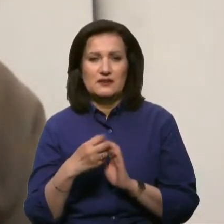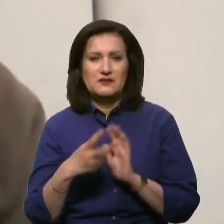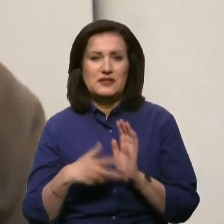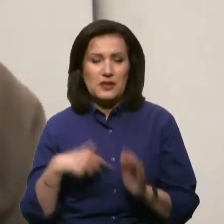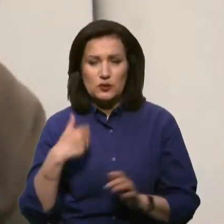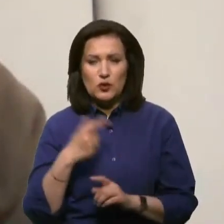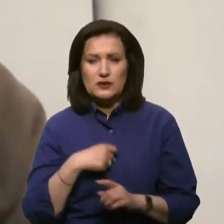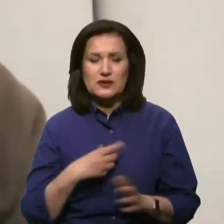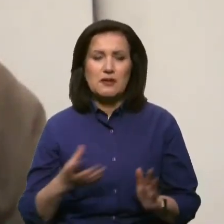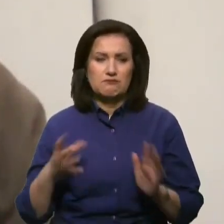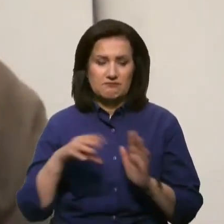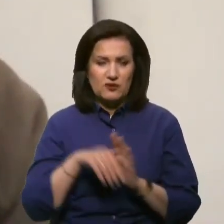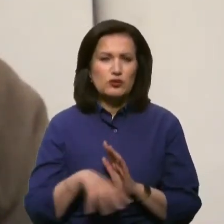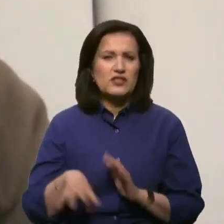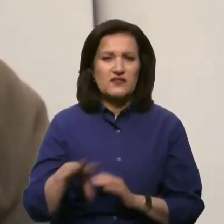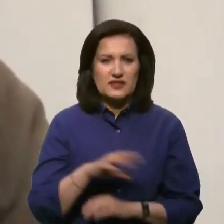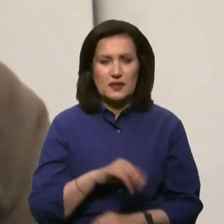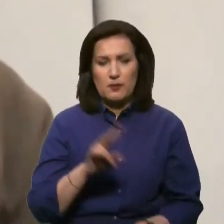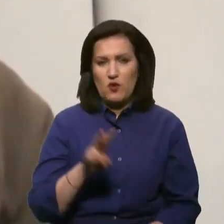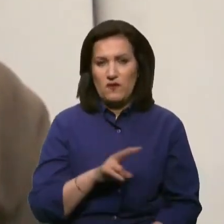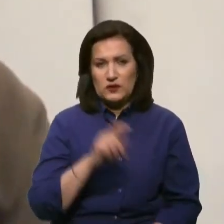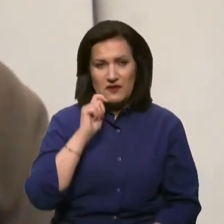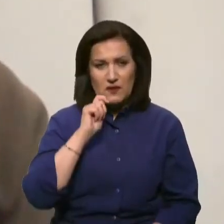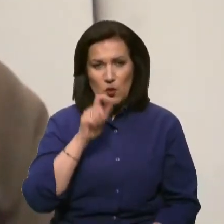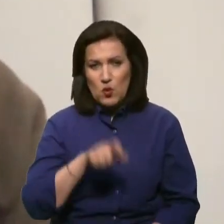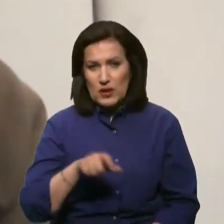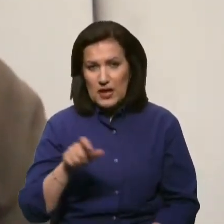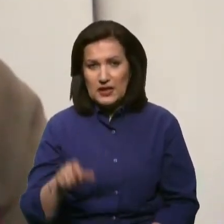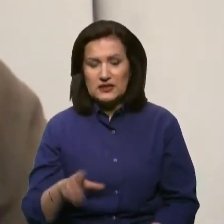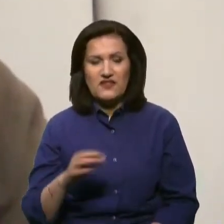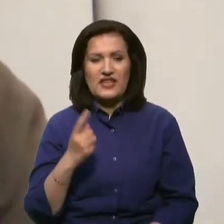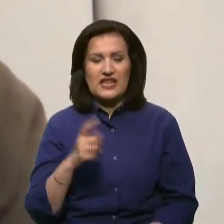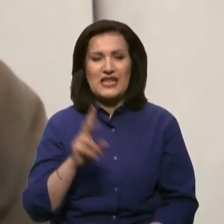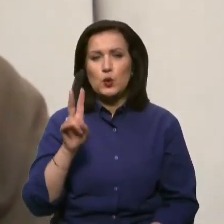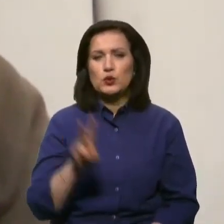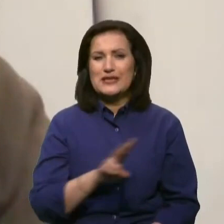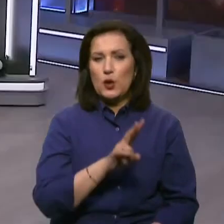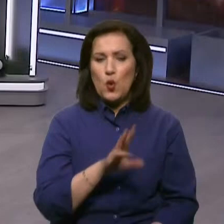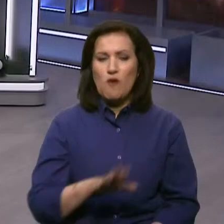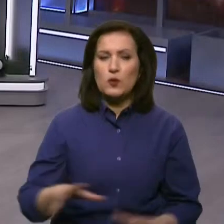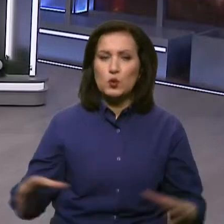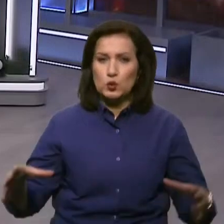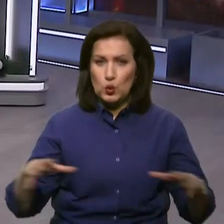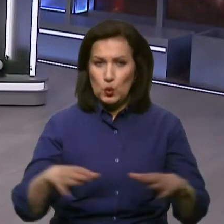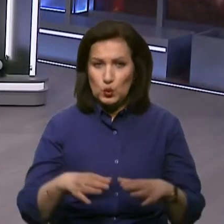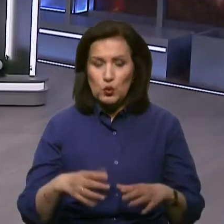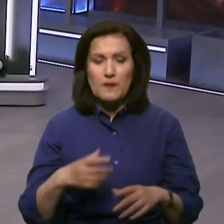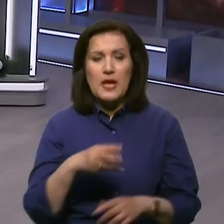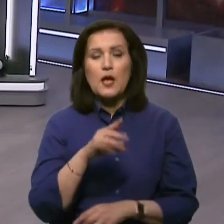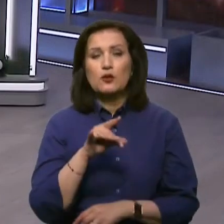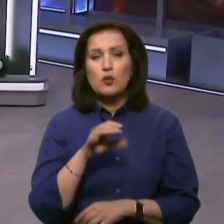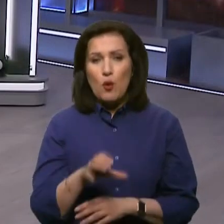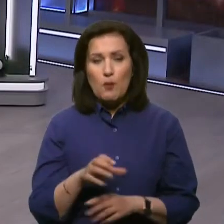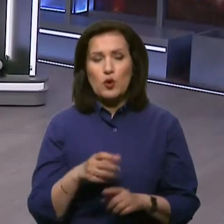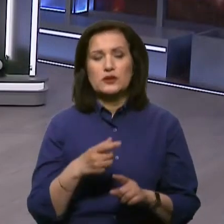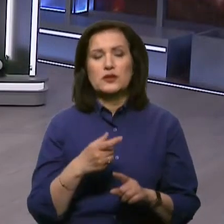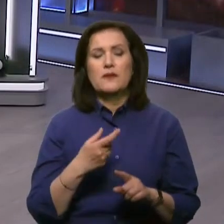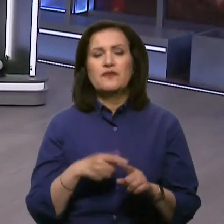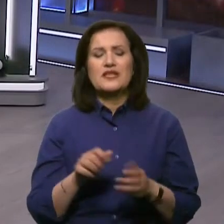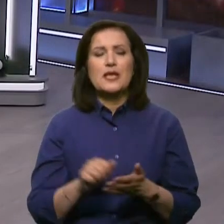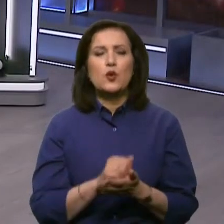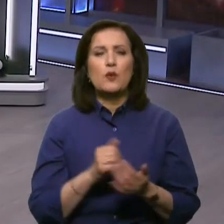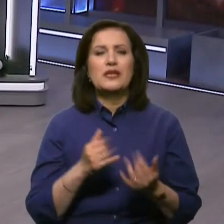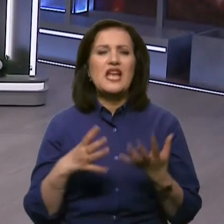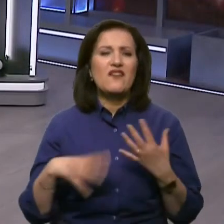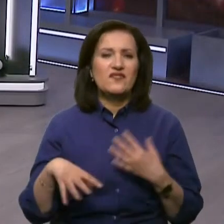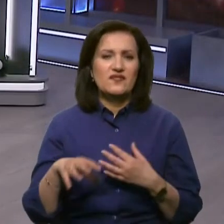всіх православних українців в єдину церковну структуру. І, власне, говорячи, можна сказати, що ТОМОС про автокефалю – це документ